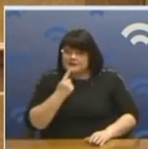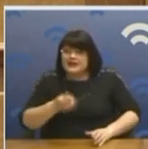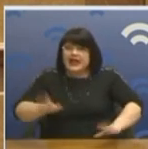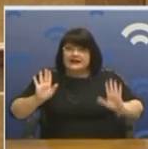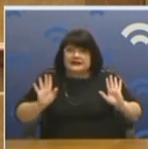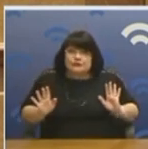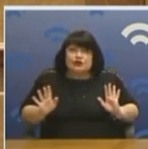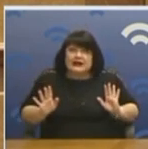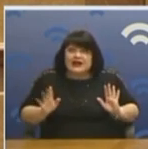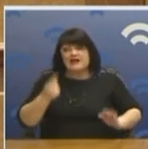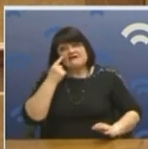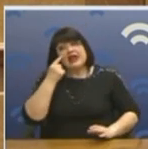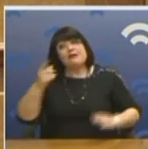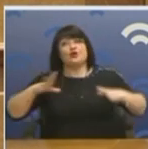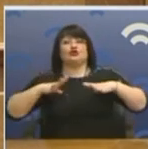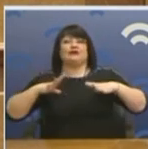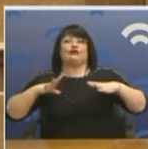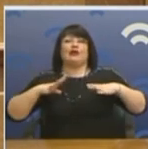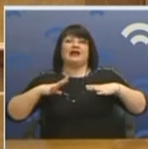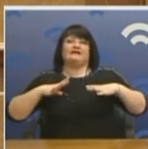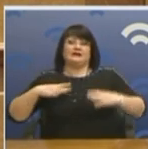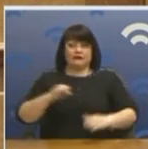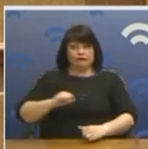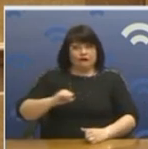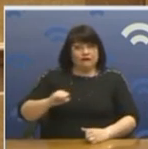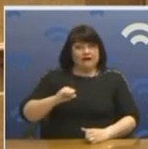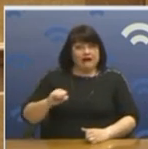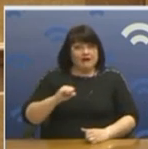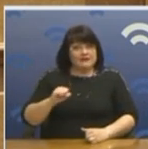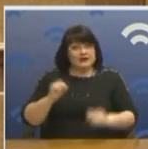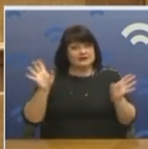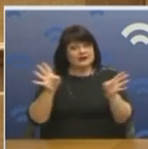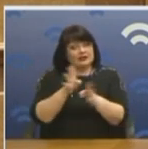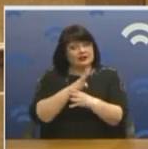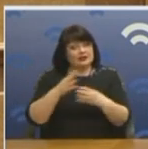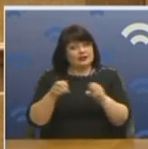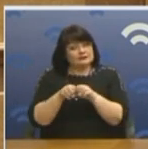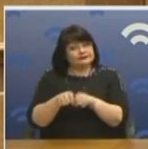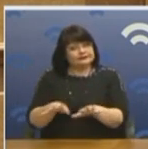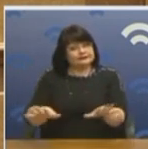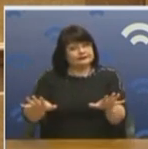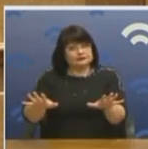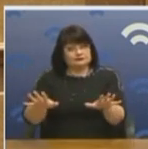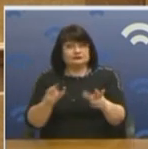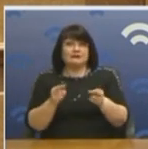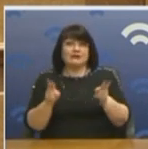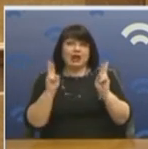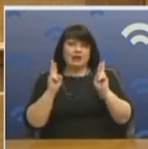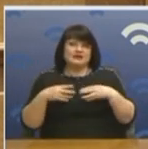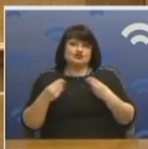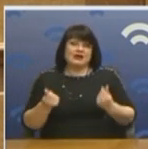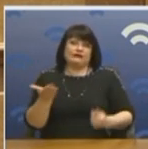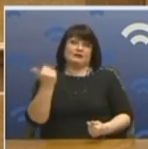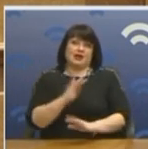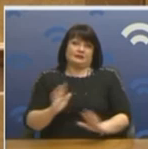Βλέπει άλλα πράγματα όμως που φοβούμαι ότι οι σιρήνες του Μαξίμου επηρεάζουν κάποιους. Εύχομαι να μην είναι έτσι. Θυμάμαι μια δήλωση του κύριου